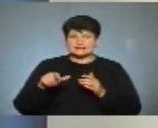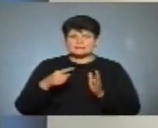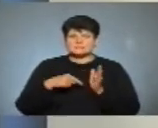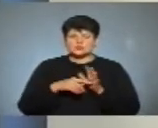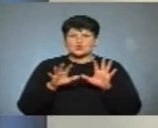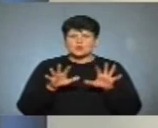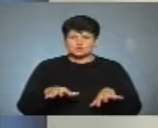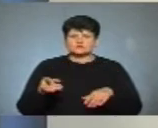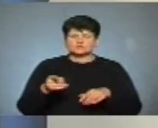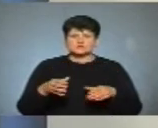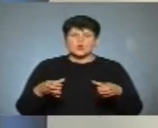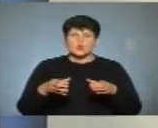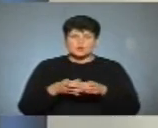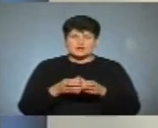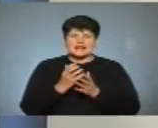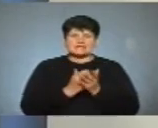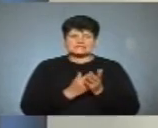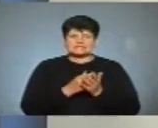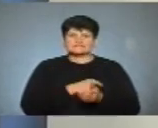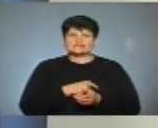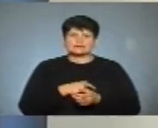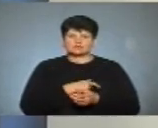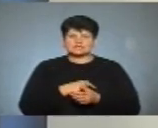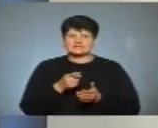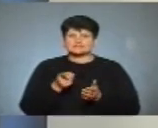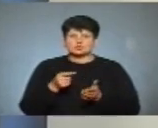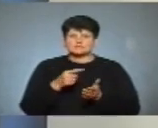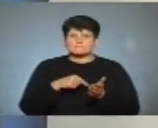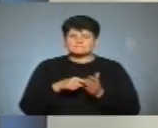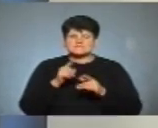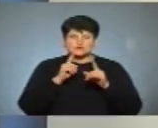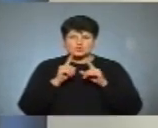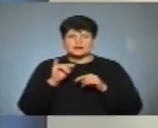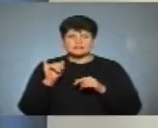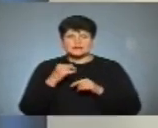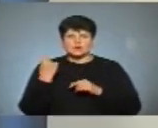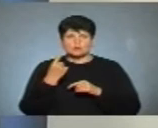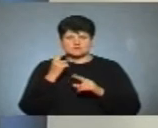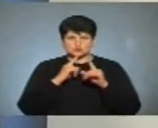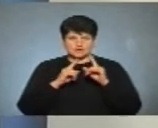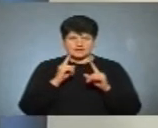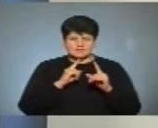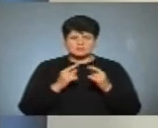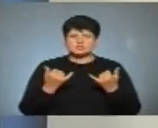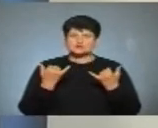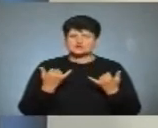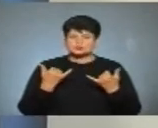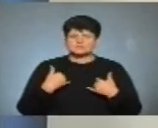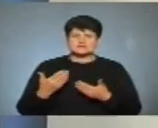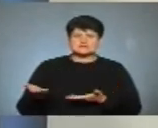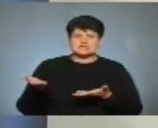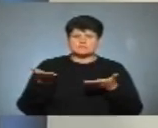голову Тернопільської громади, кандидатів у депутати до Тернопільської міської ради та обласної ради. І сьогодні ми